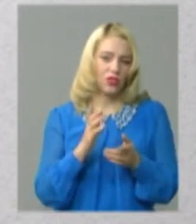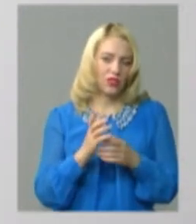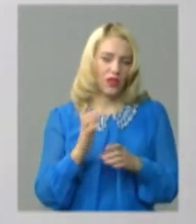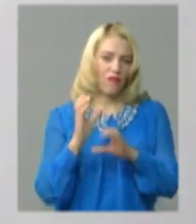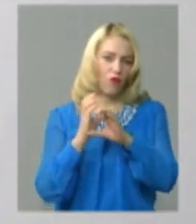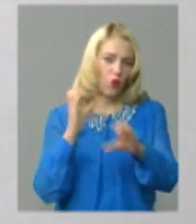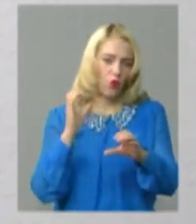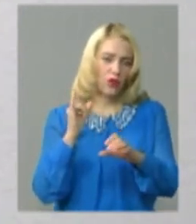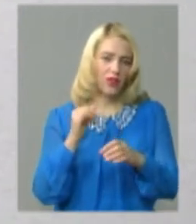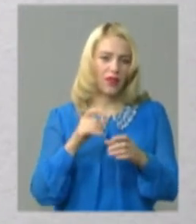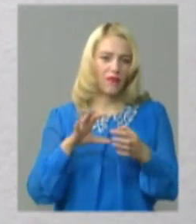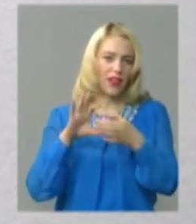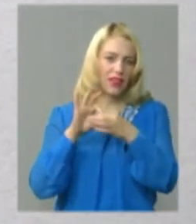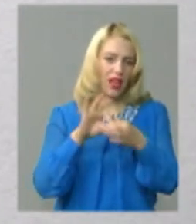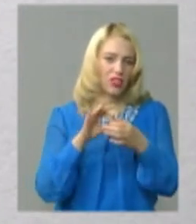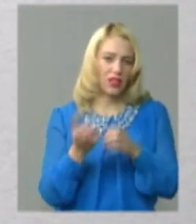причип